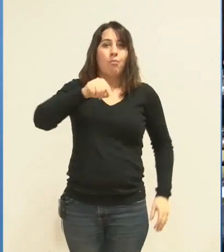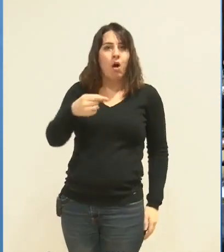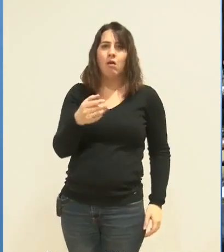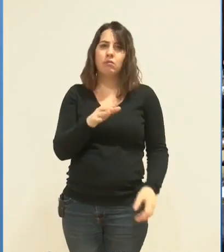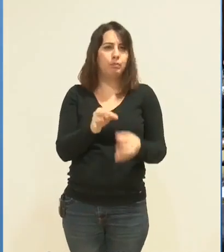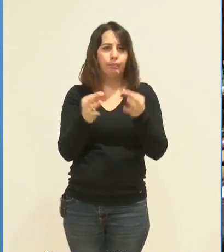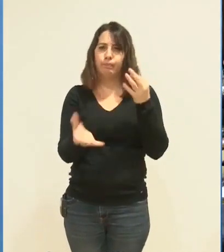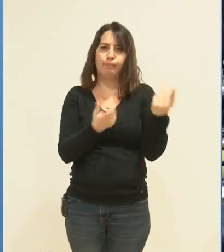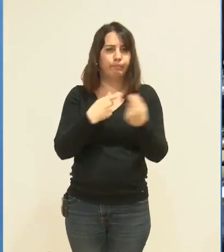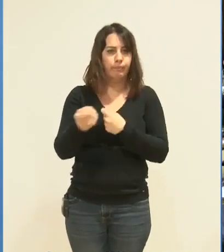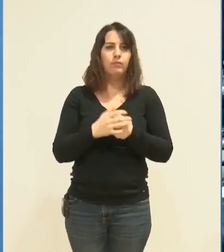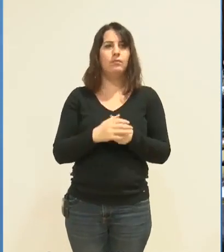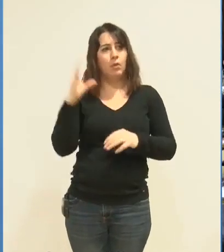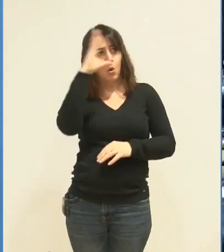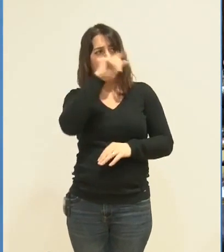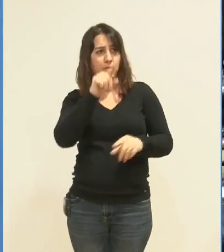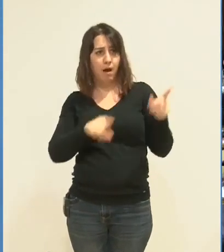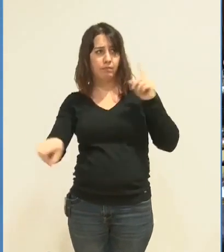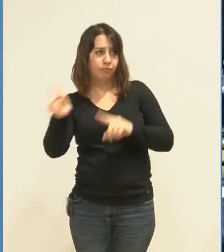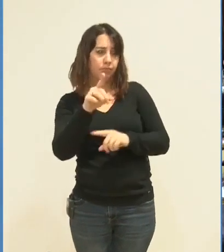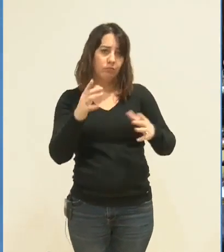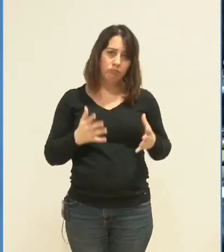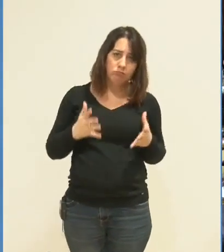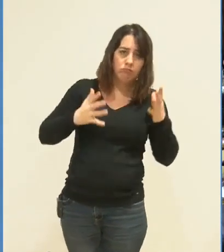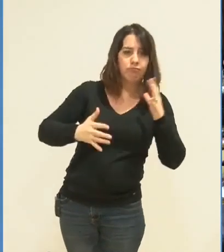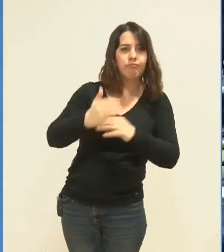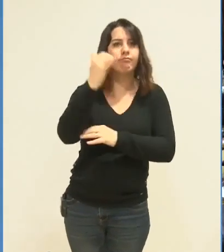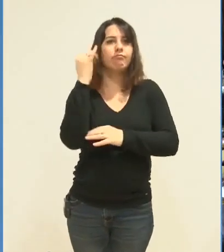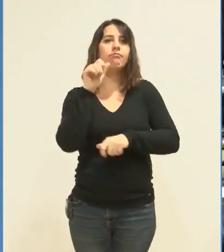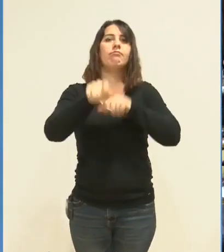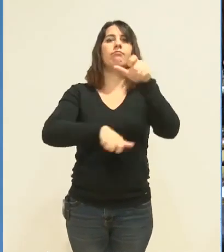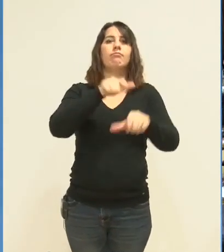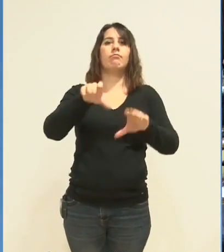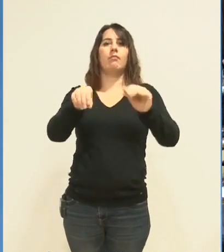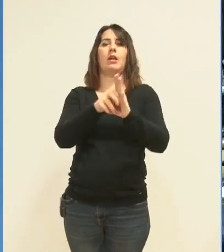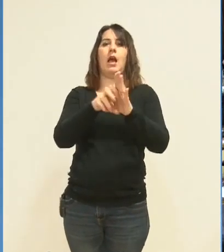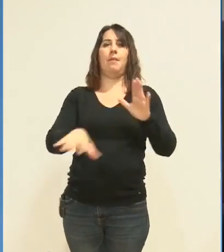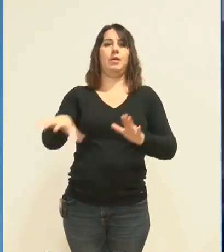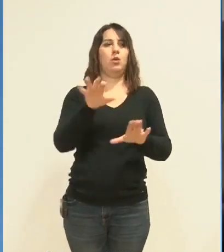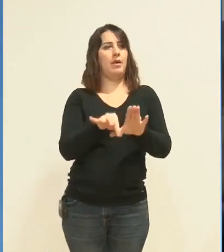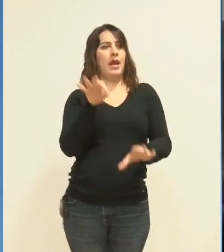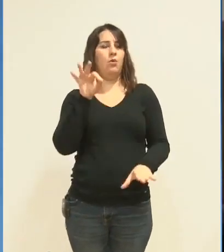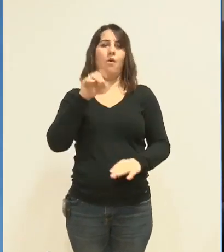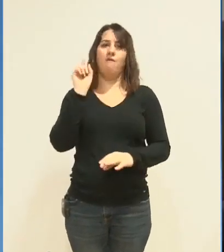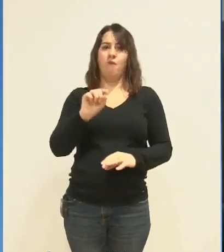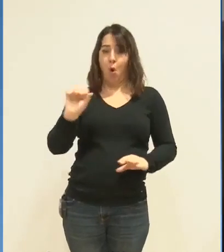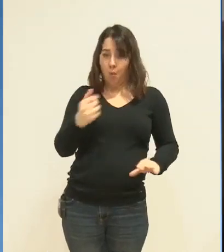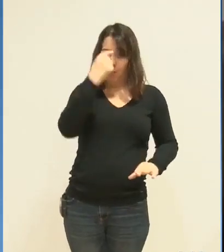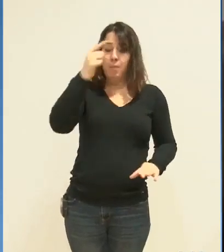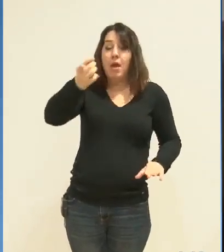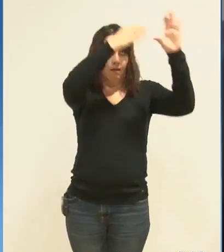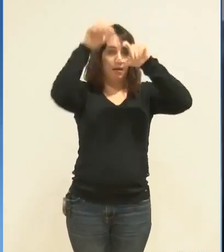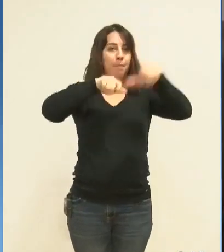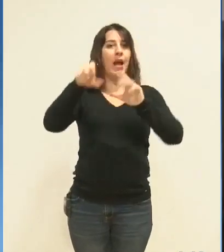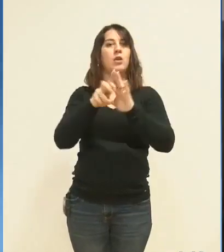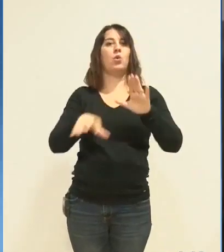Je rappelle que nous avons tous ici pris un engagement auprès des grenoblois. En tant qu'élus, nous devons penser d'abord à leurs intérêts.